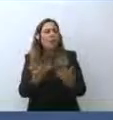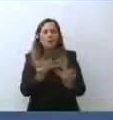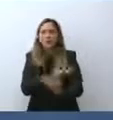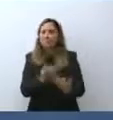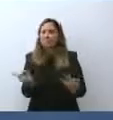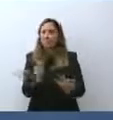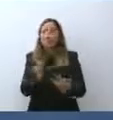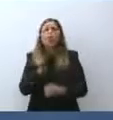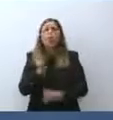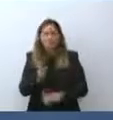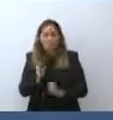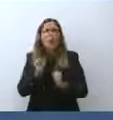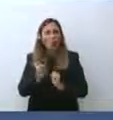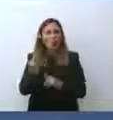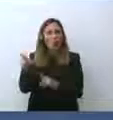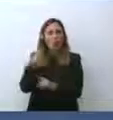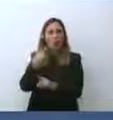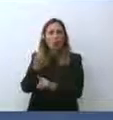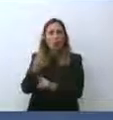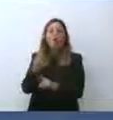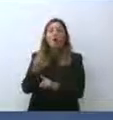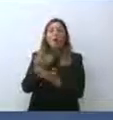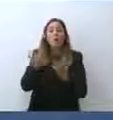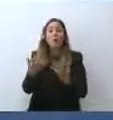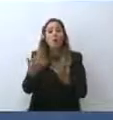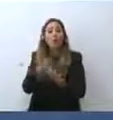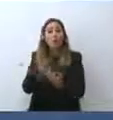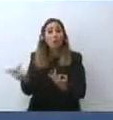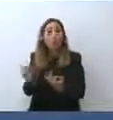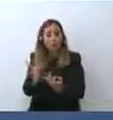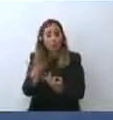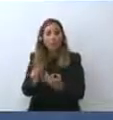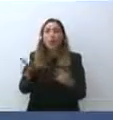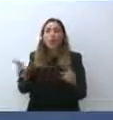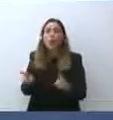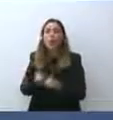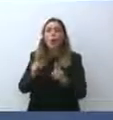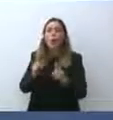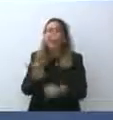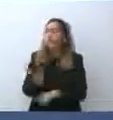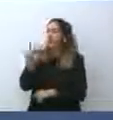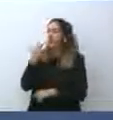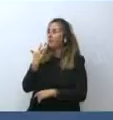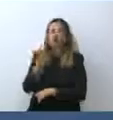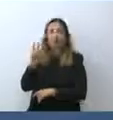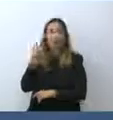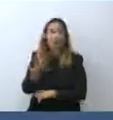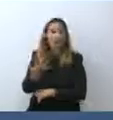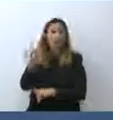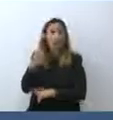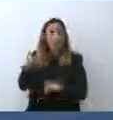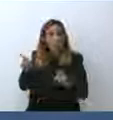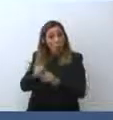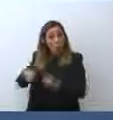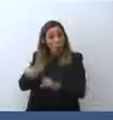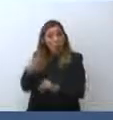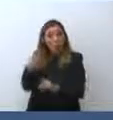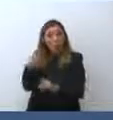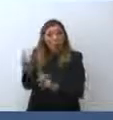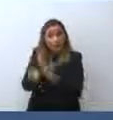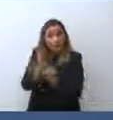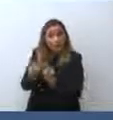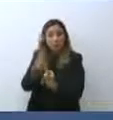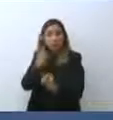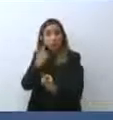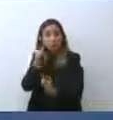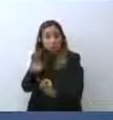raffrontabile a quel che non andava quattro anni fa, cinque anni fa, tre anni fa, ovviamente non